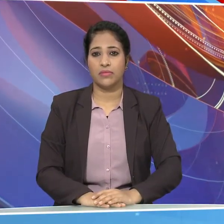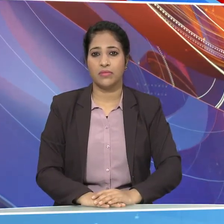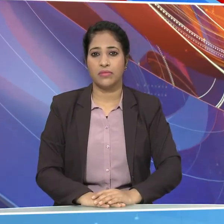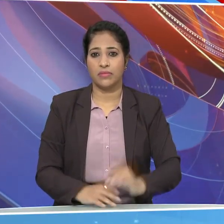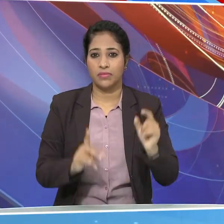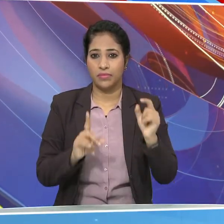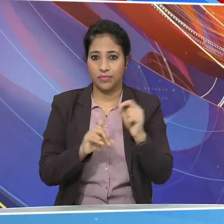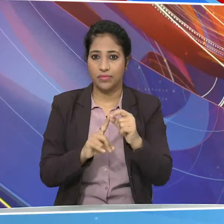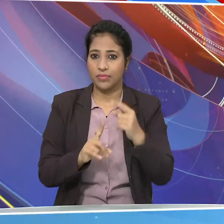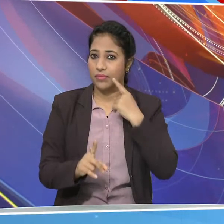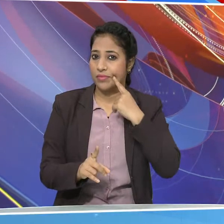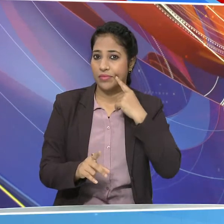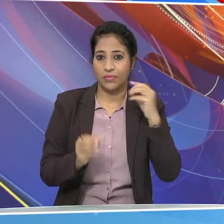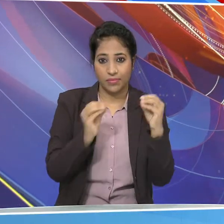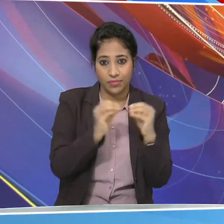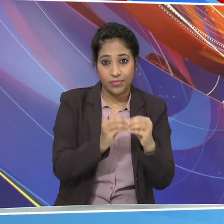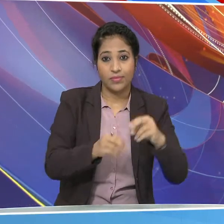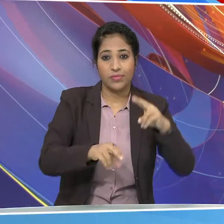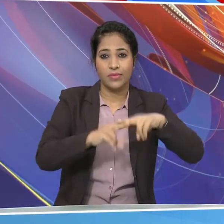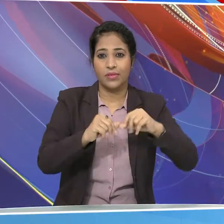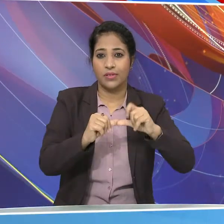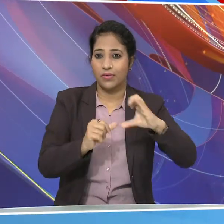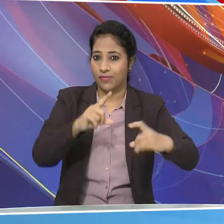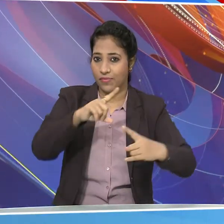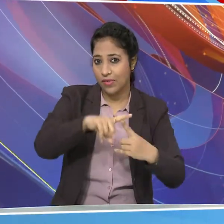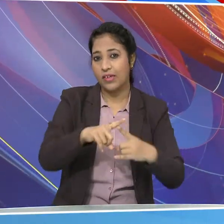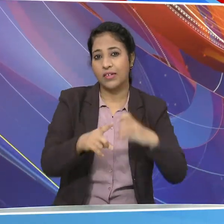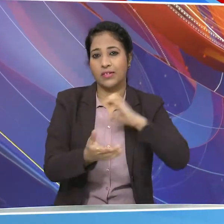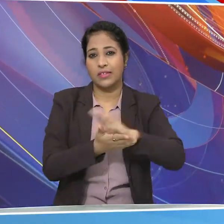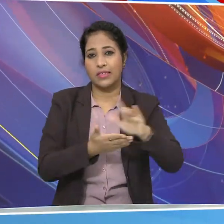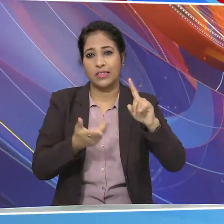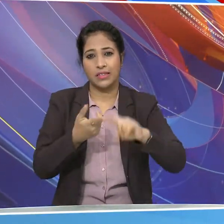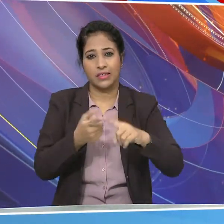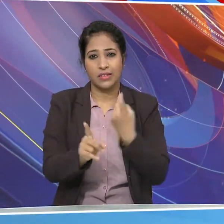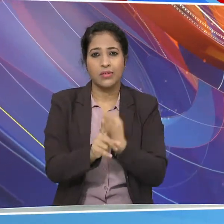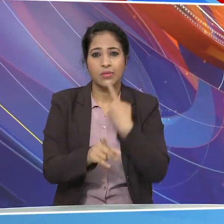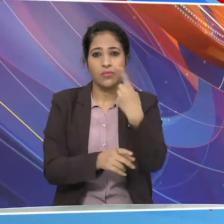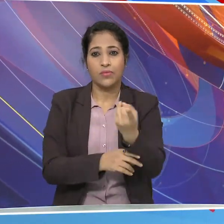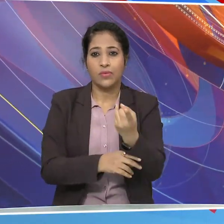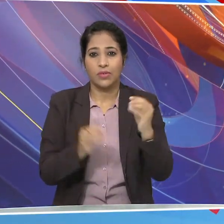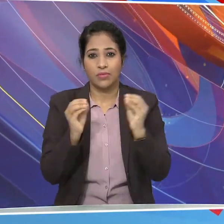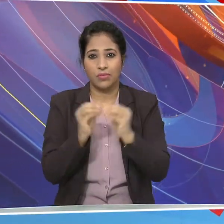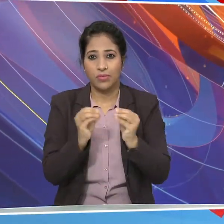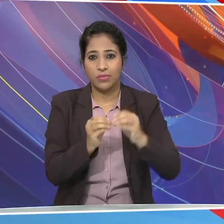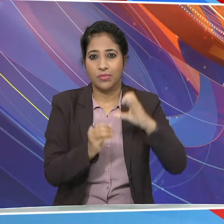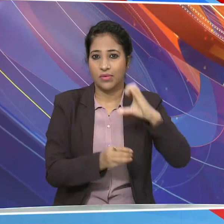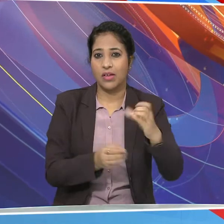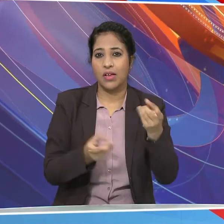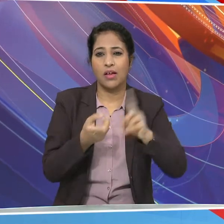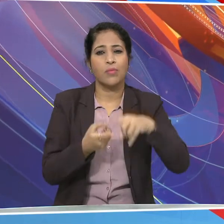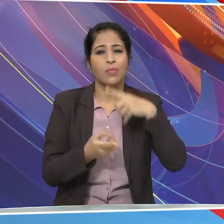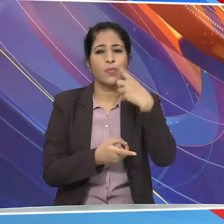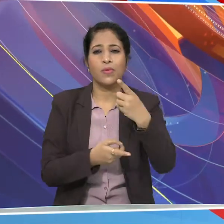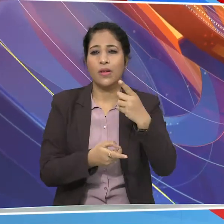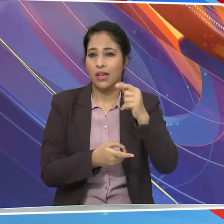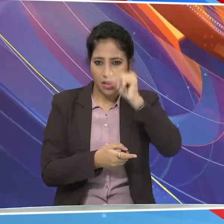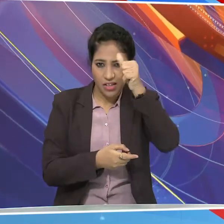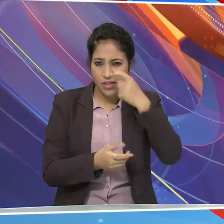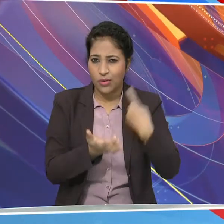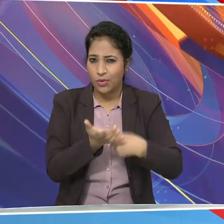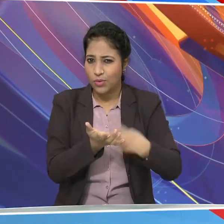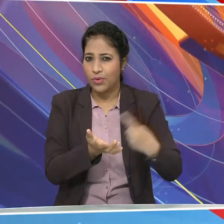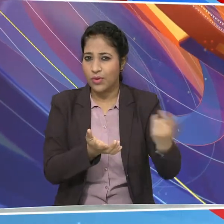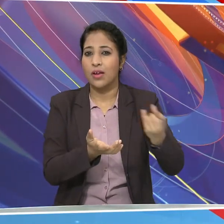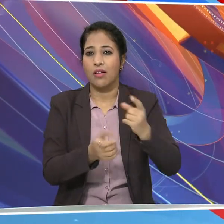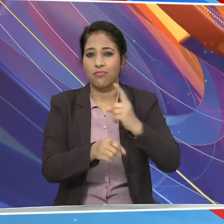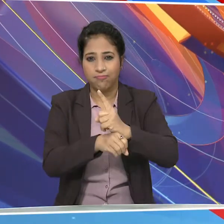पी आई बी फाक्ट चेक ने उस खबर को ब्रामक बताया है जिसमें बीबी सी हिंदी की ग्राउन रिपोर्ट में दावा किया गया है कि इस रोक के